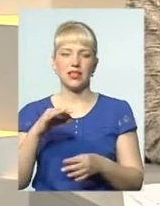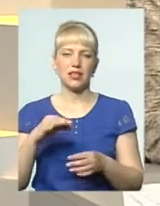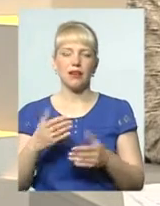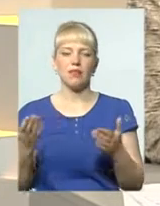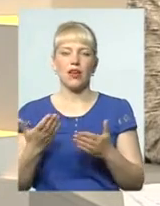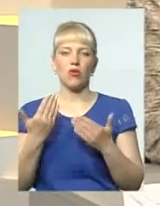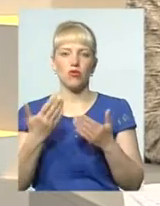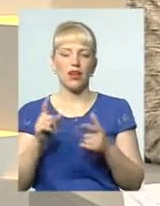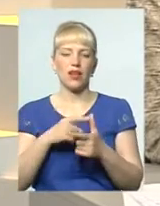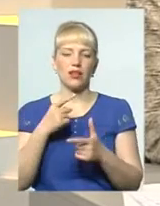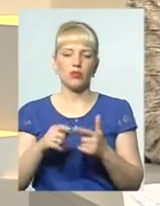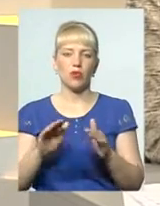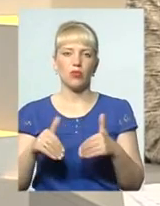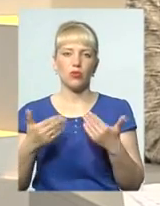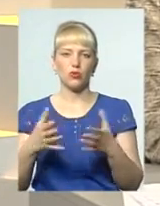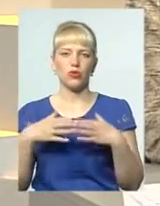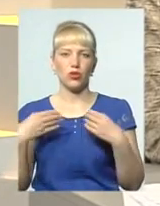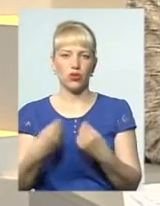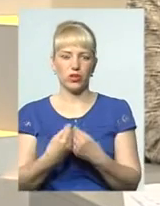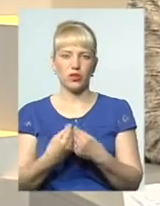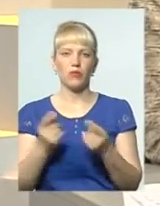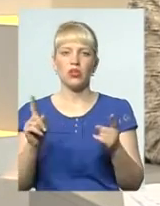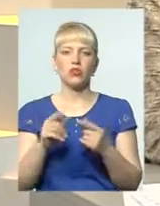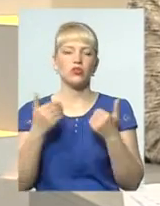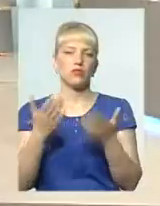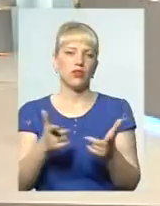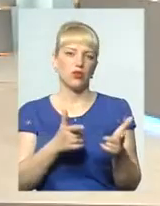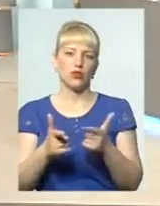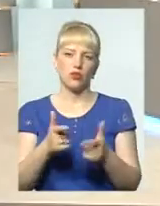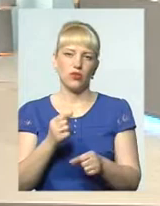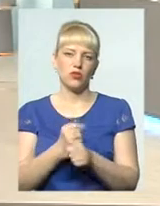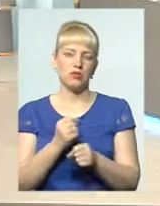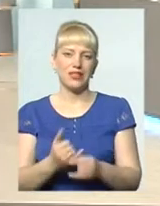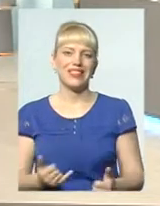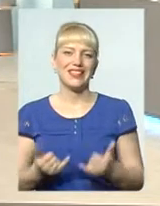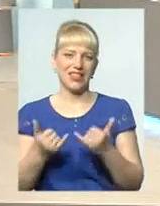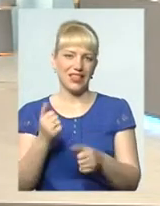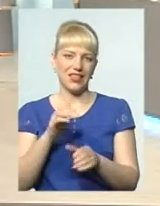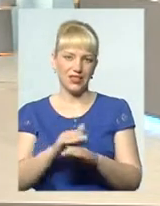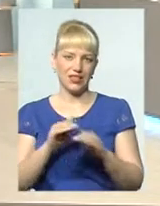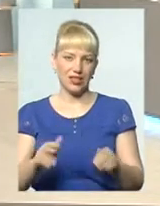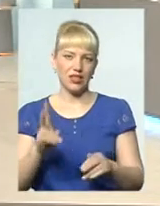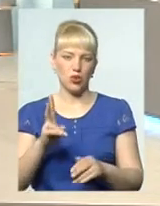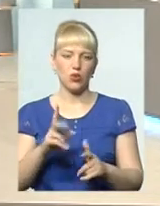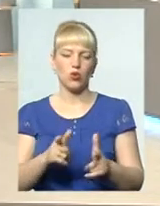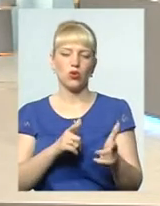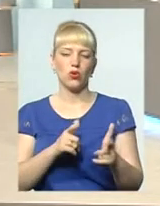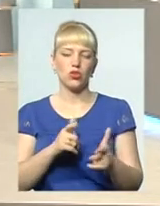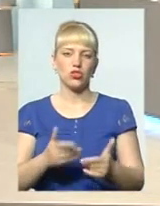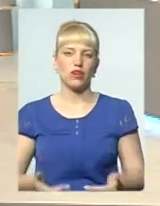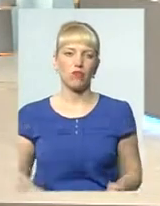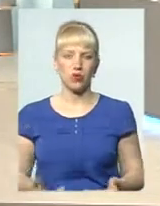родинам? І що ви готові зробити для дітей, які живуть в